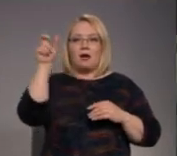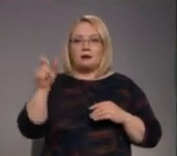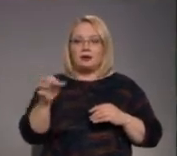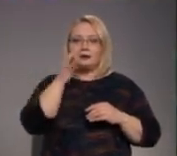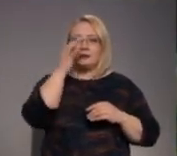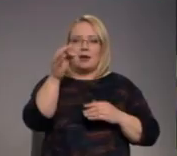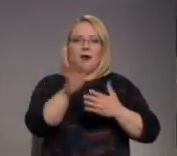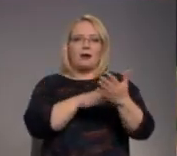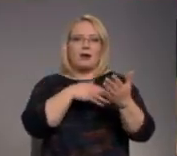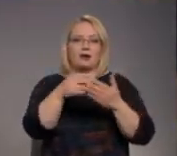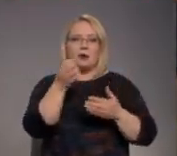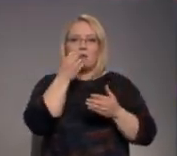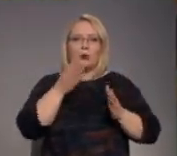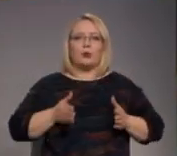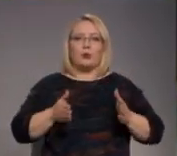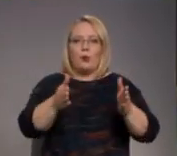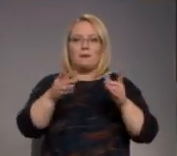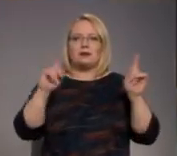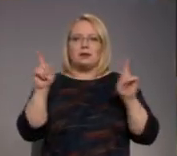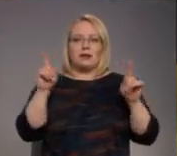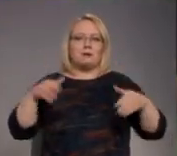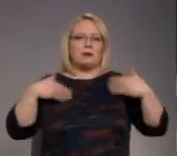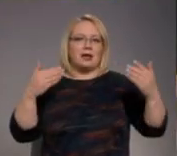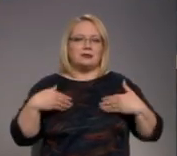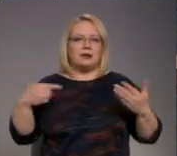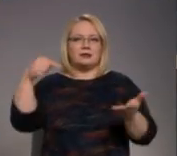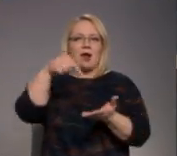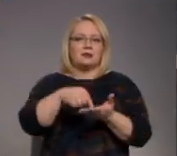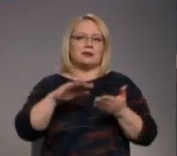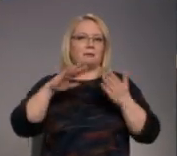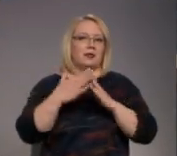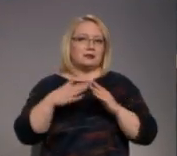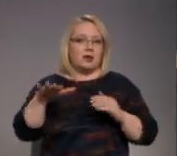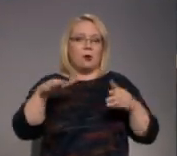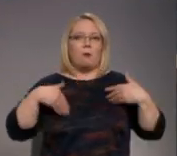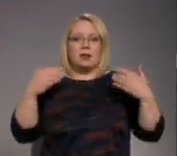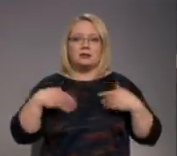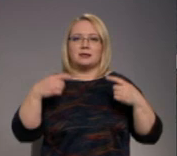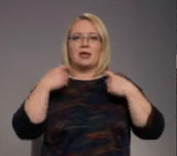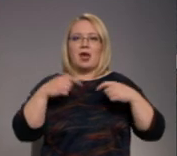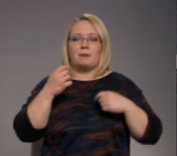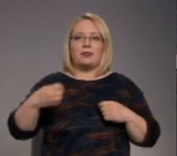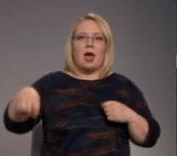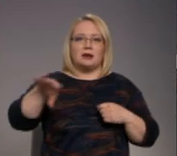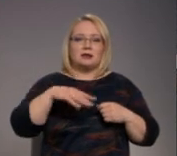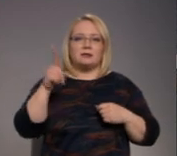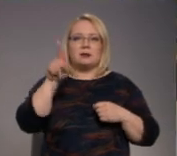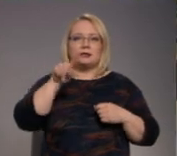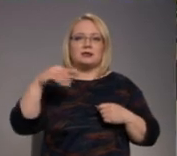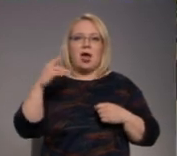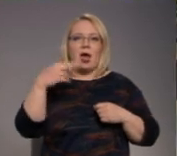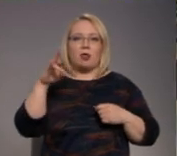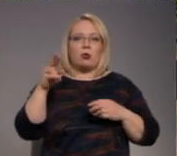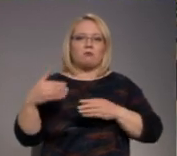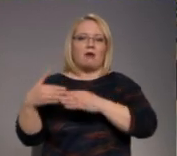krāsainās puķu dobi šajā laikā ir dzīvespriecīgs akcents pilsētā, un priecās, no Jēkapils dāržniecības sedumi atceļojuši